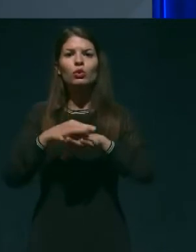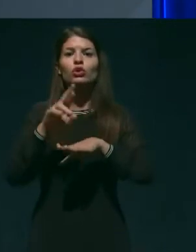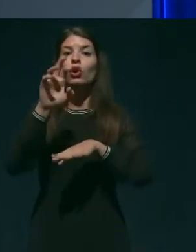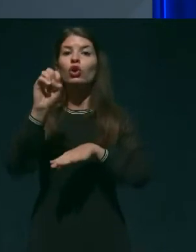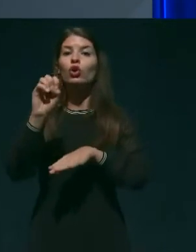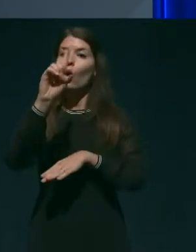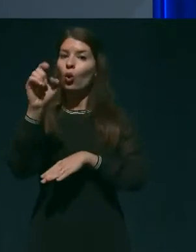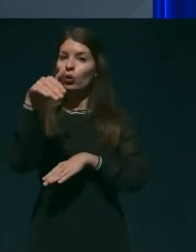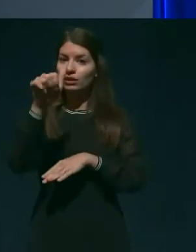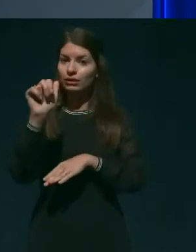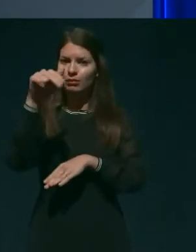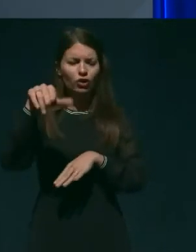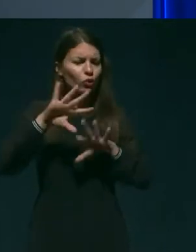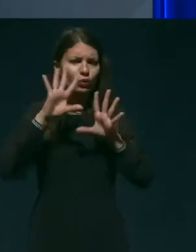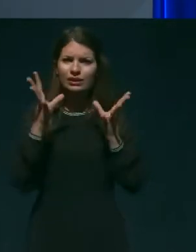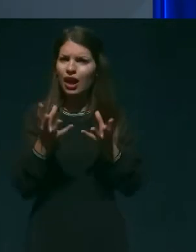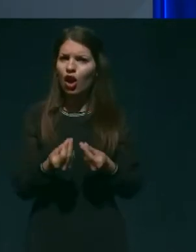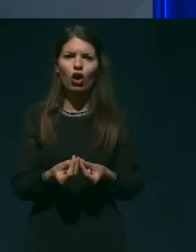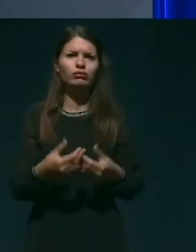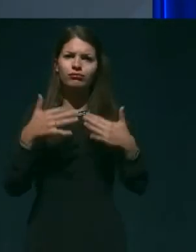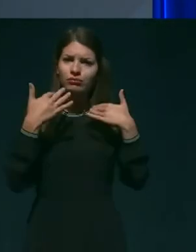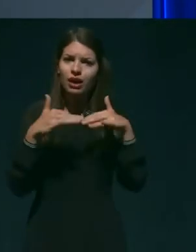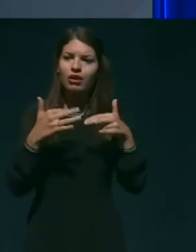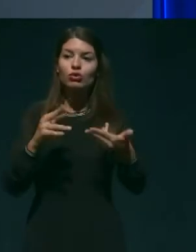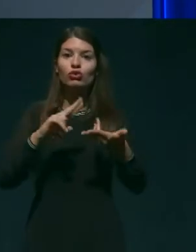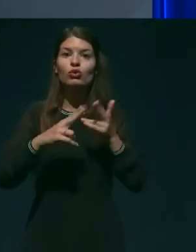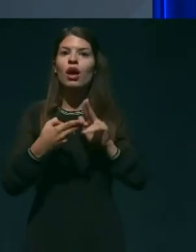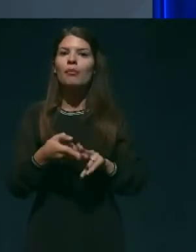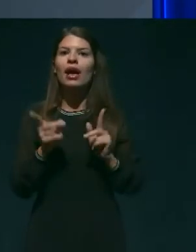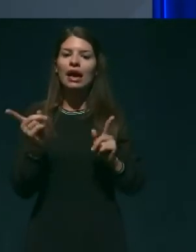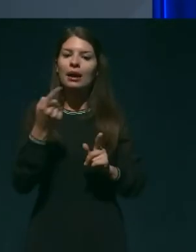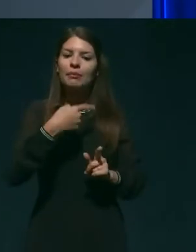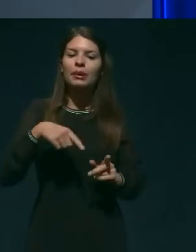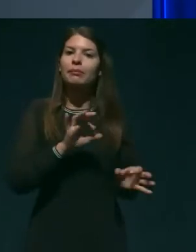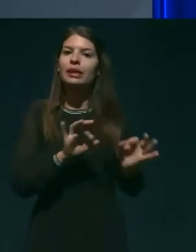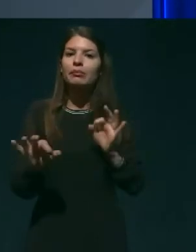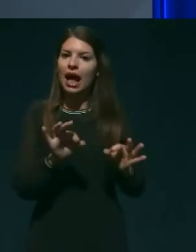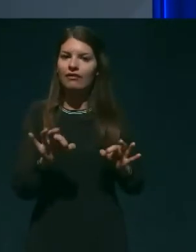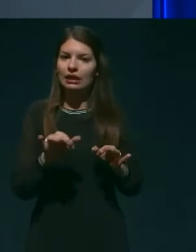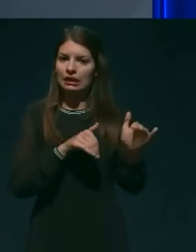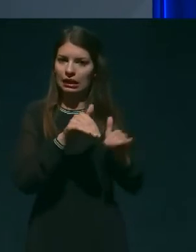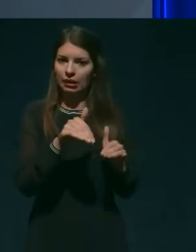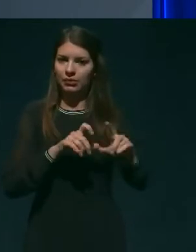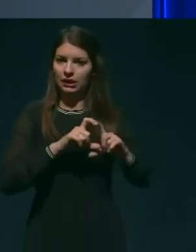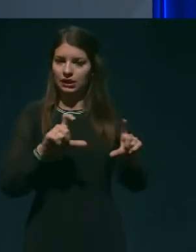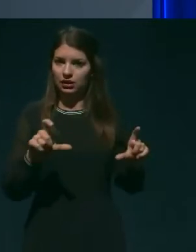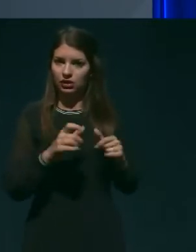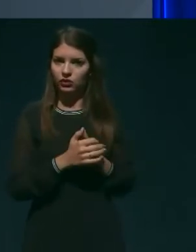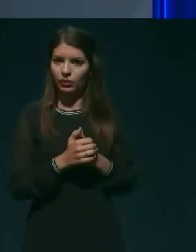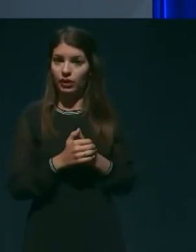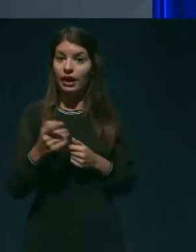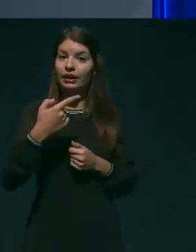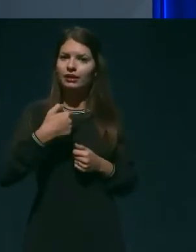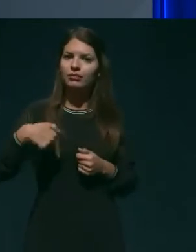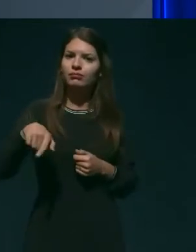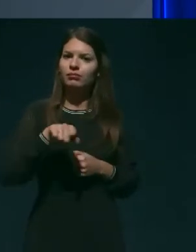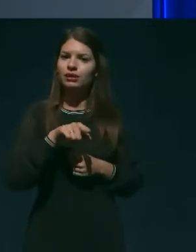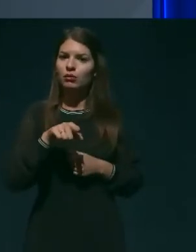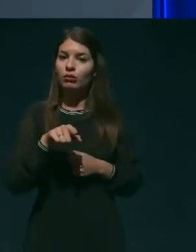povzel namen tega, kar smo pripravili na ministerstvu, prav zato, kar smo načrtovali oziroma